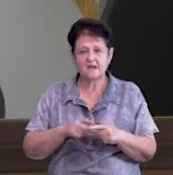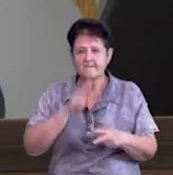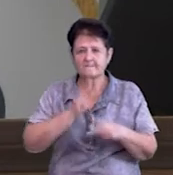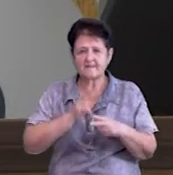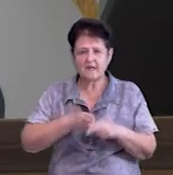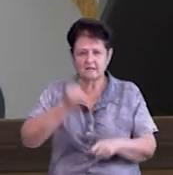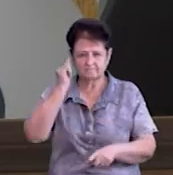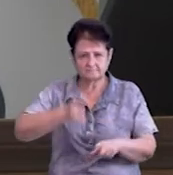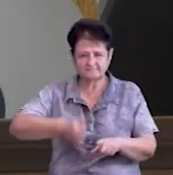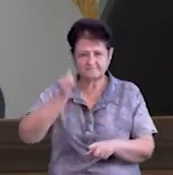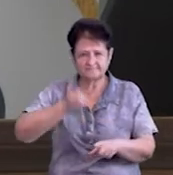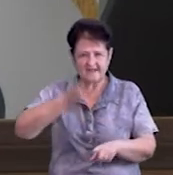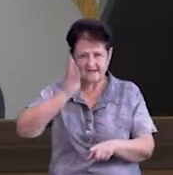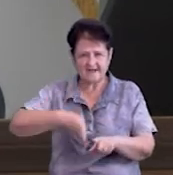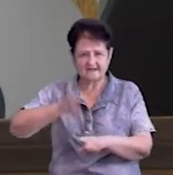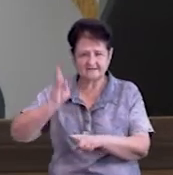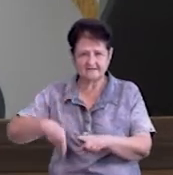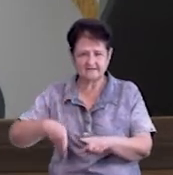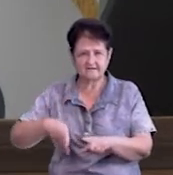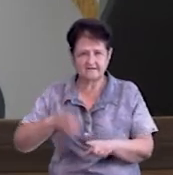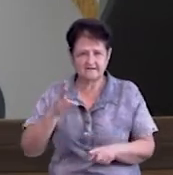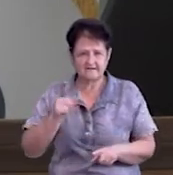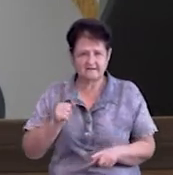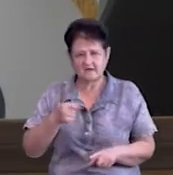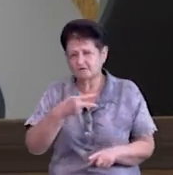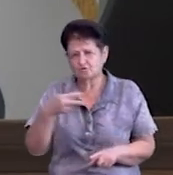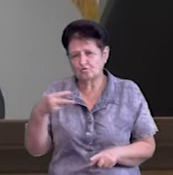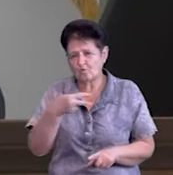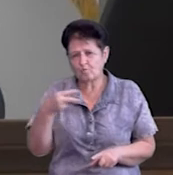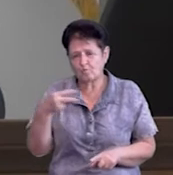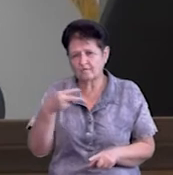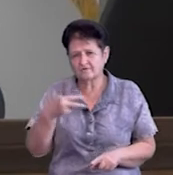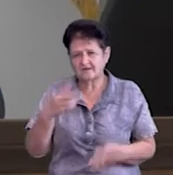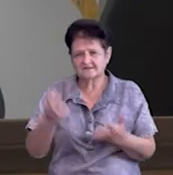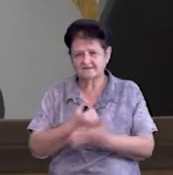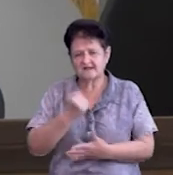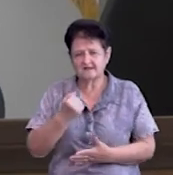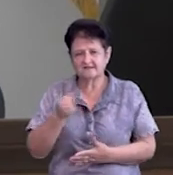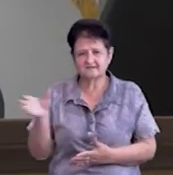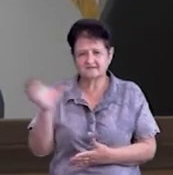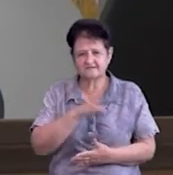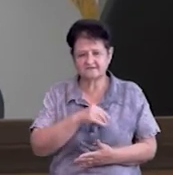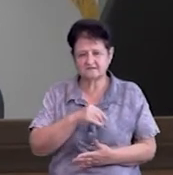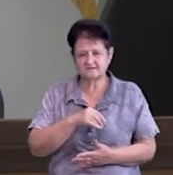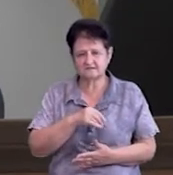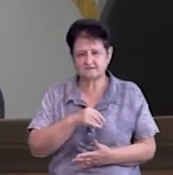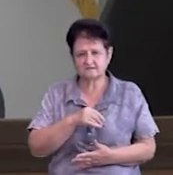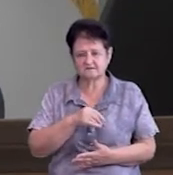Тобто на другому чи на якому поверсі знайдені всі повністю привади,